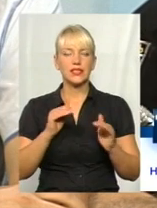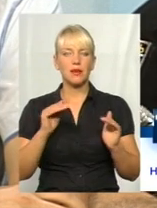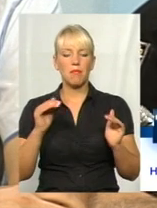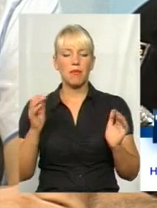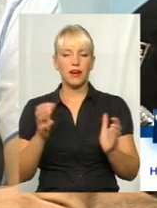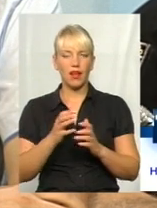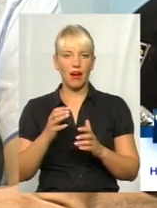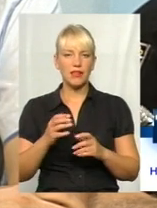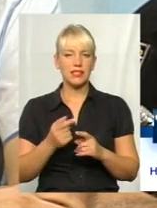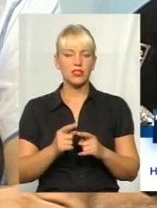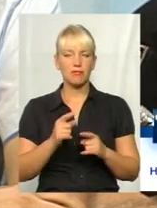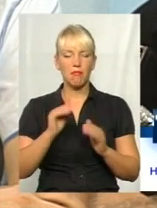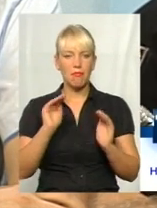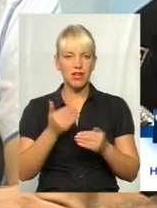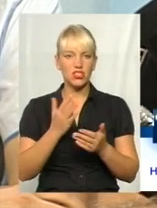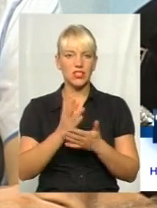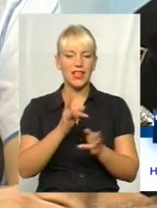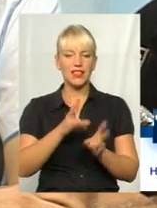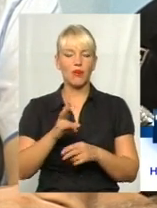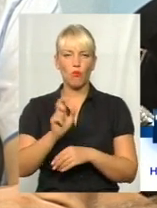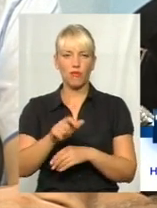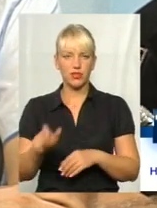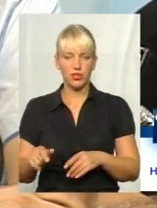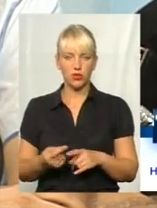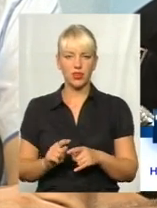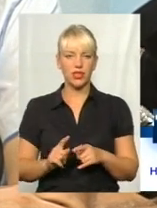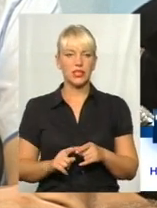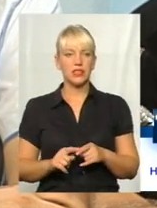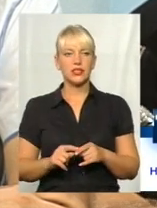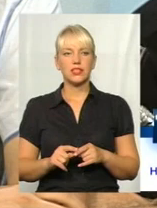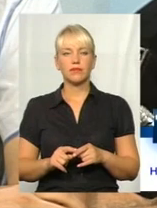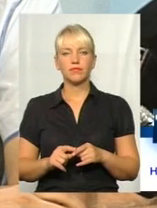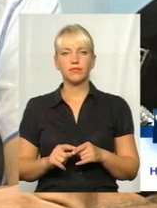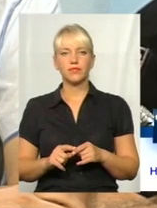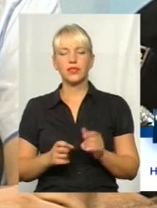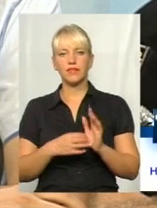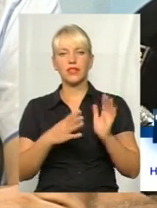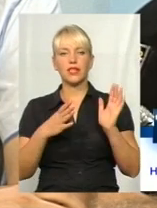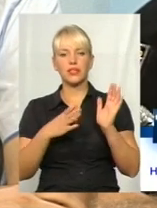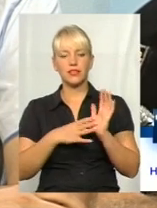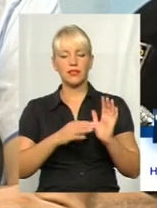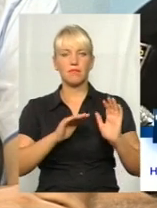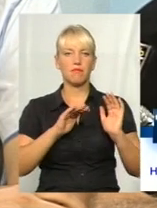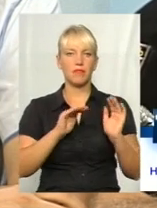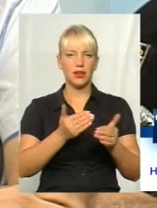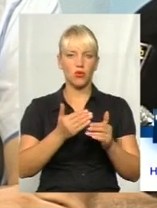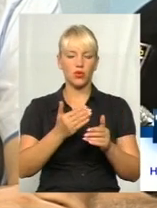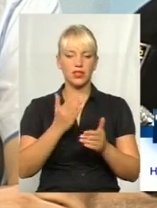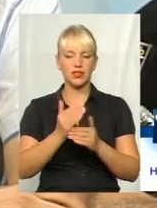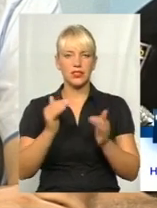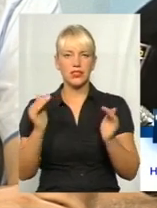осіб в даних дорожньо-транспортних пригодах. Дана тенденція спостерігається в кількості 19 пригод іде зниження